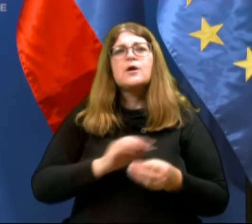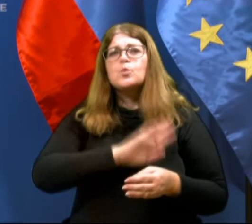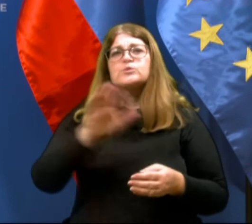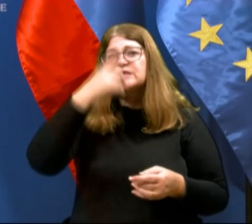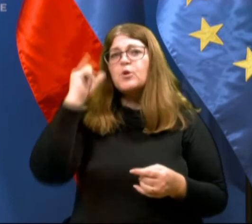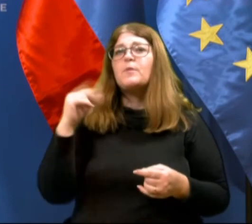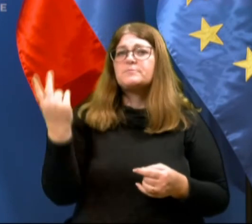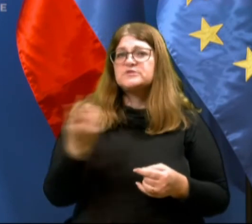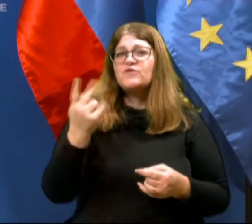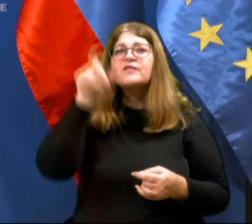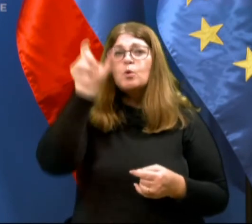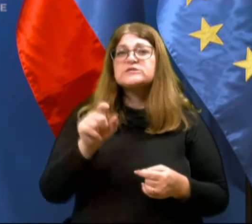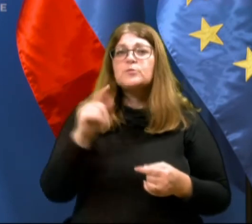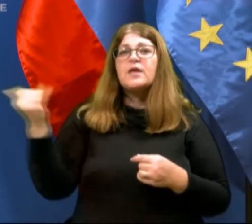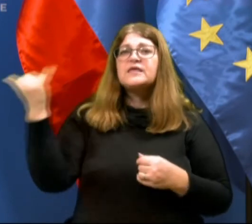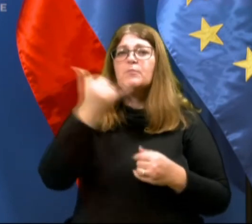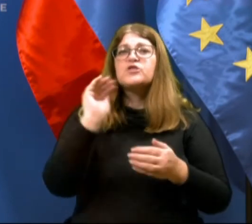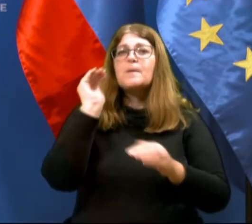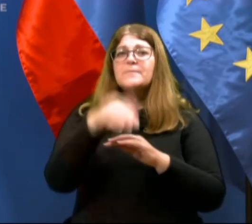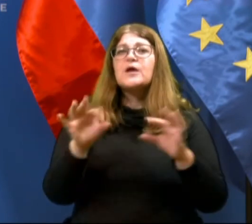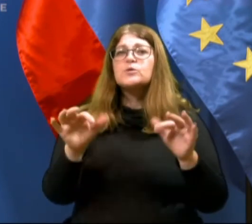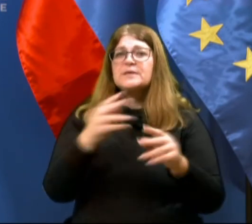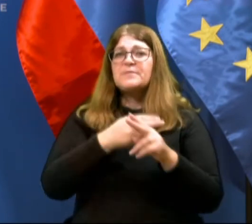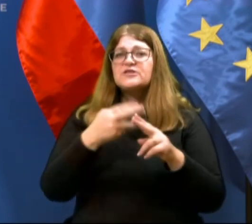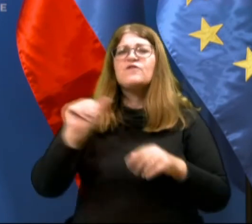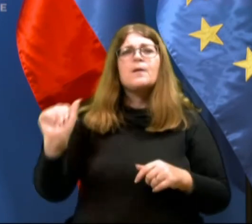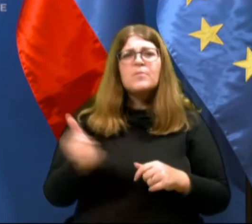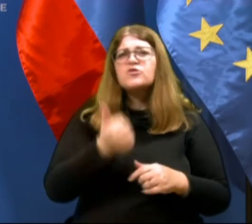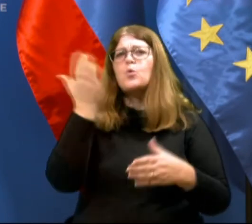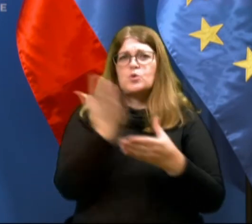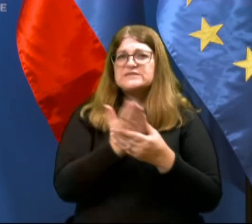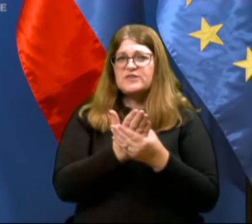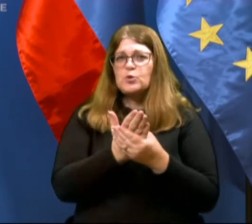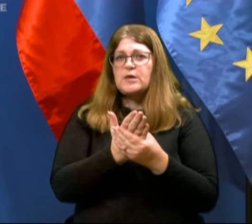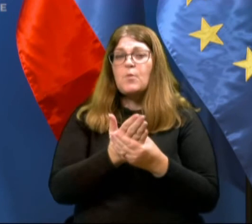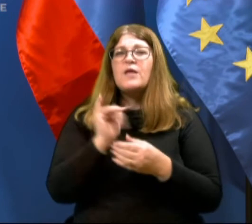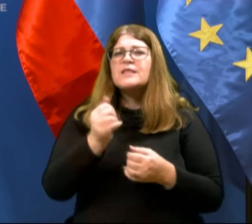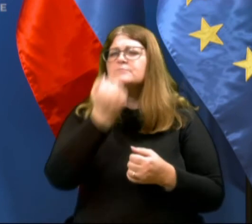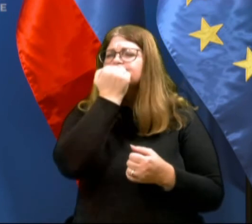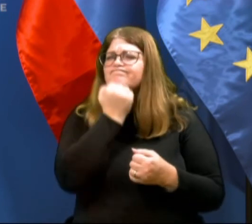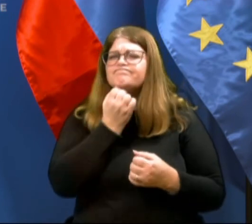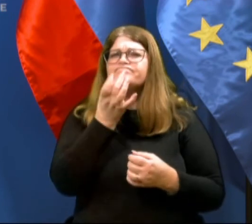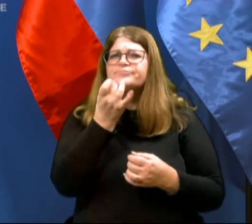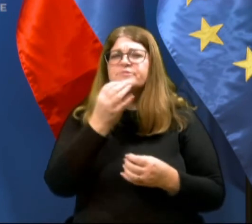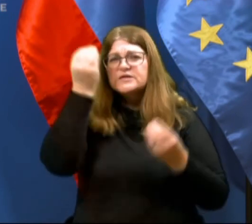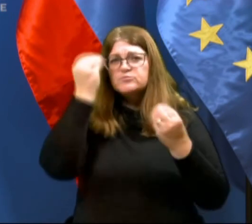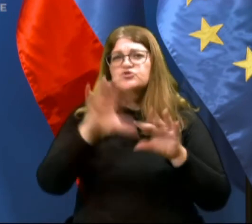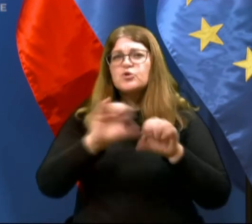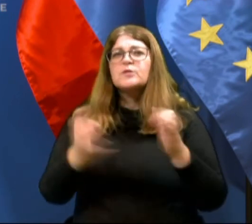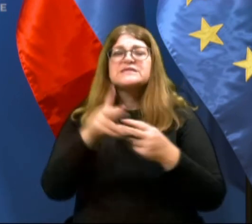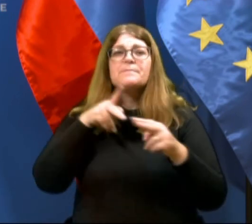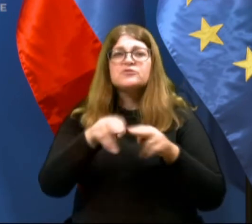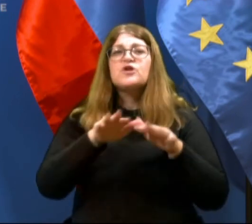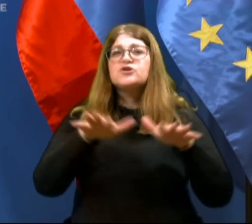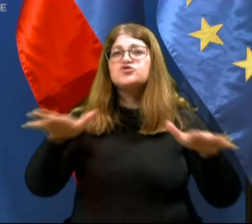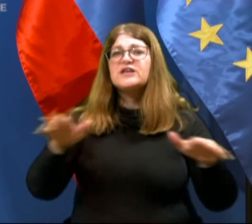prebivalcem Slovenije in osebam, ki potujo preko vzemlje države, ponovno svetujemo, da dosledno spoštujejo vse ukrepe za preprečevanje